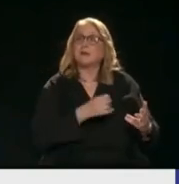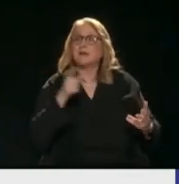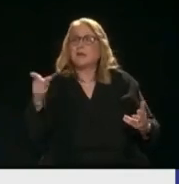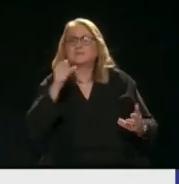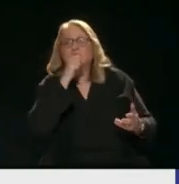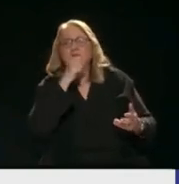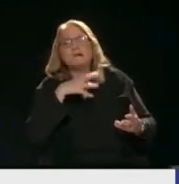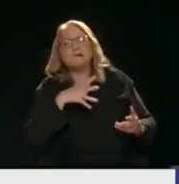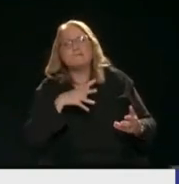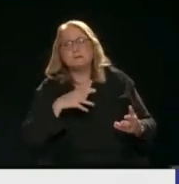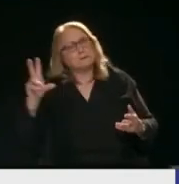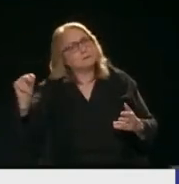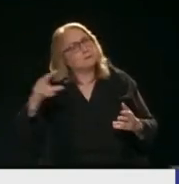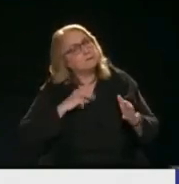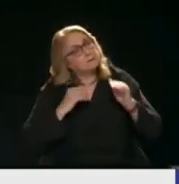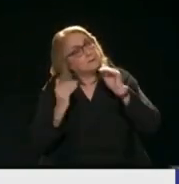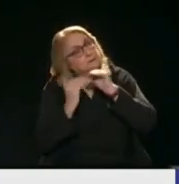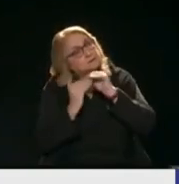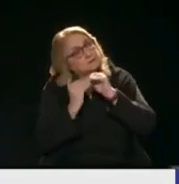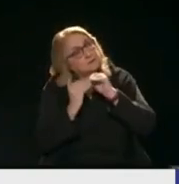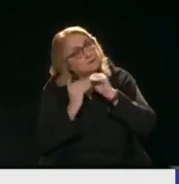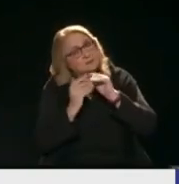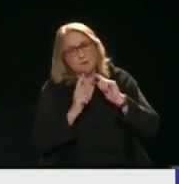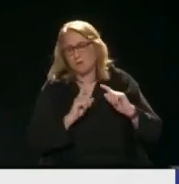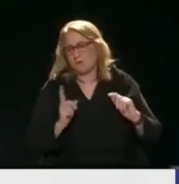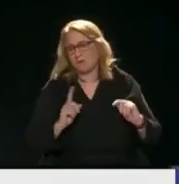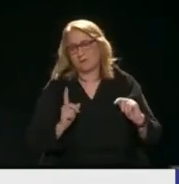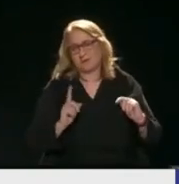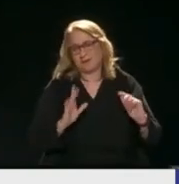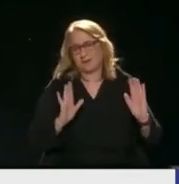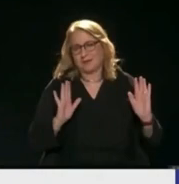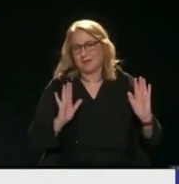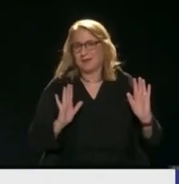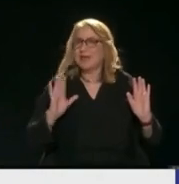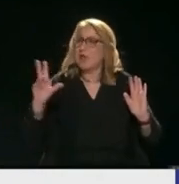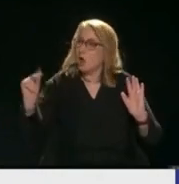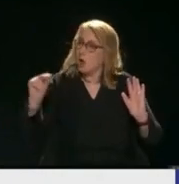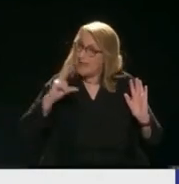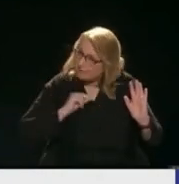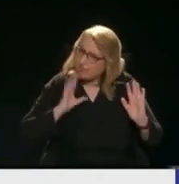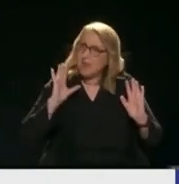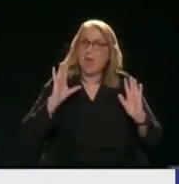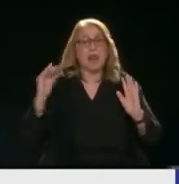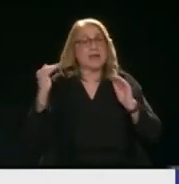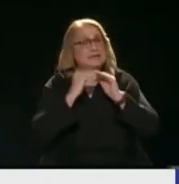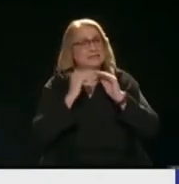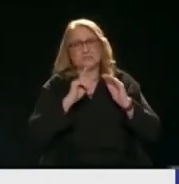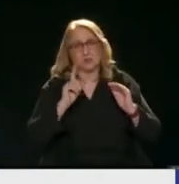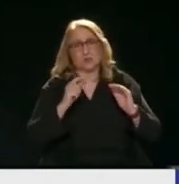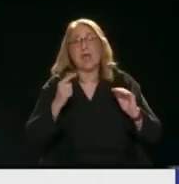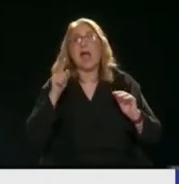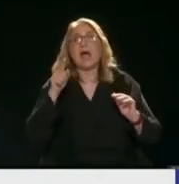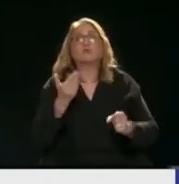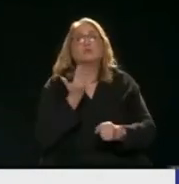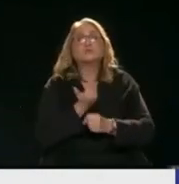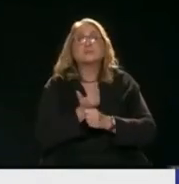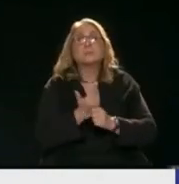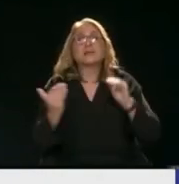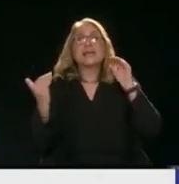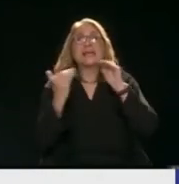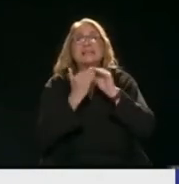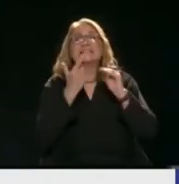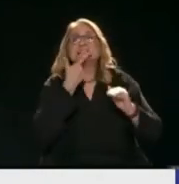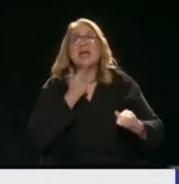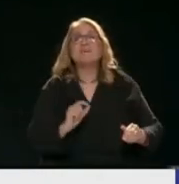ότι δεν είχαμε ισότητα Ήσες ευκαιρίες Αυτό είναι η ισότητα Όχι να λες ότι η μπουρδα θέλεις Επειδή έχουμε ισότητα